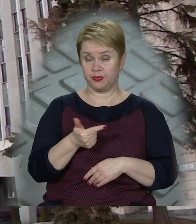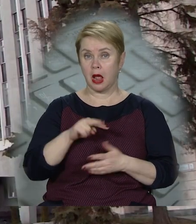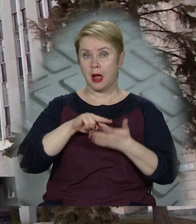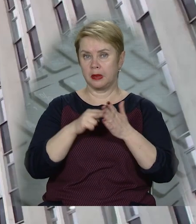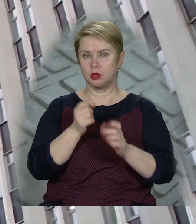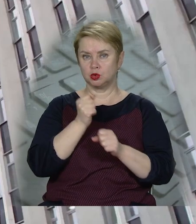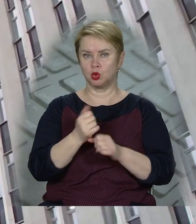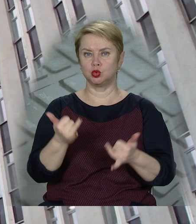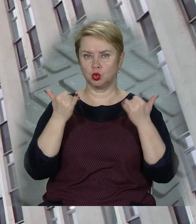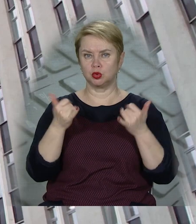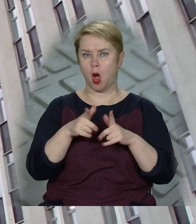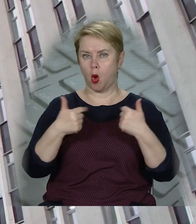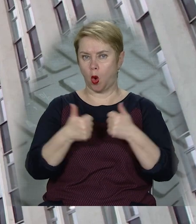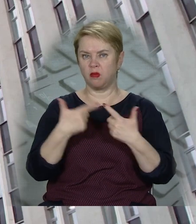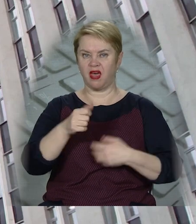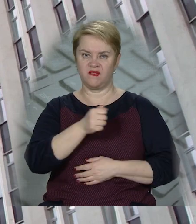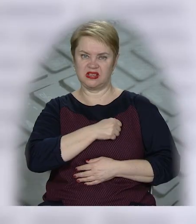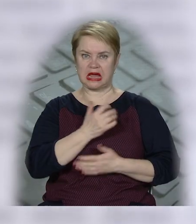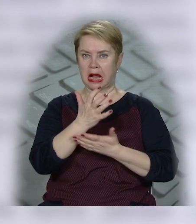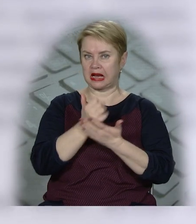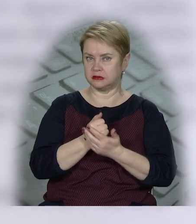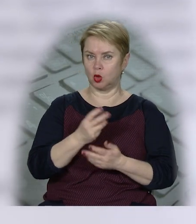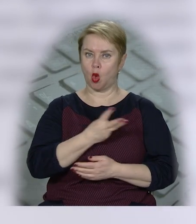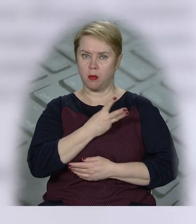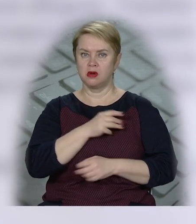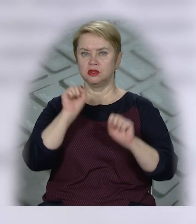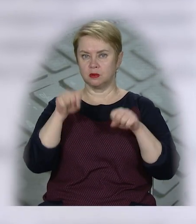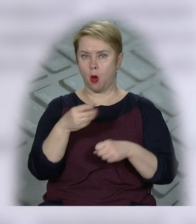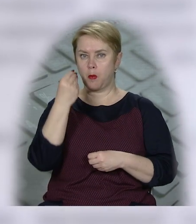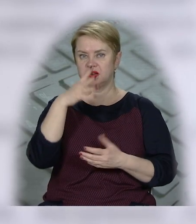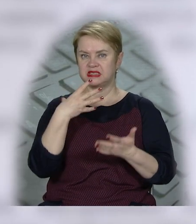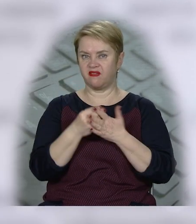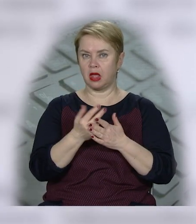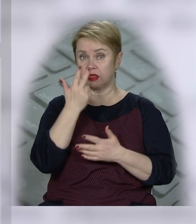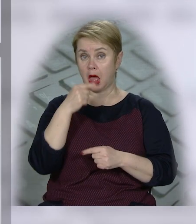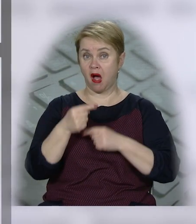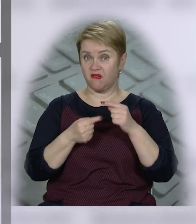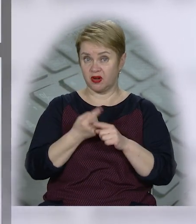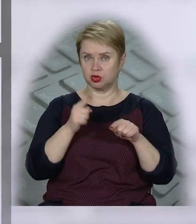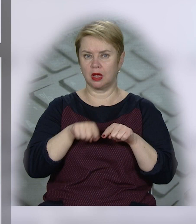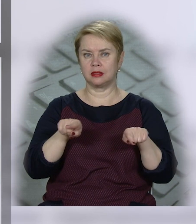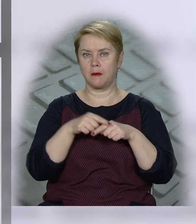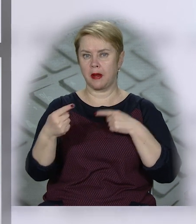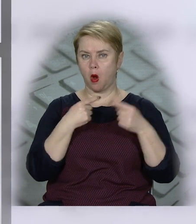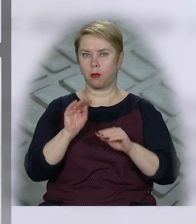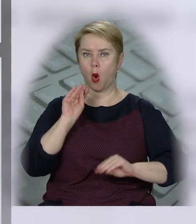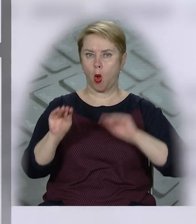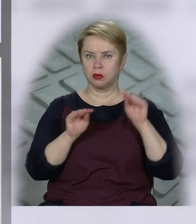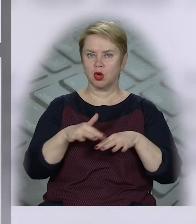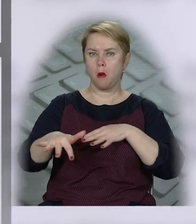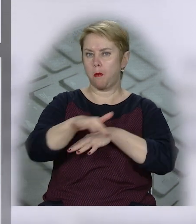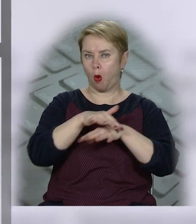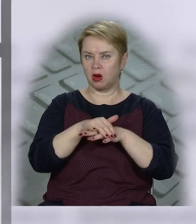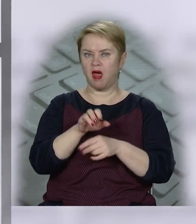Планують зробити сучасний комплекс, де військові, резервісти та добровольці зможуть покращувати свої навички. Йдеться також про облаштування